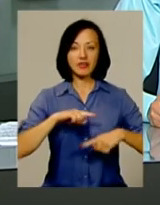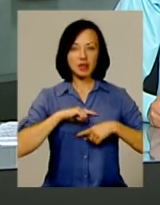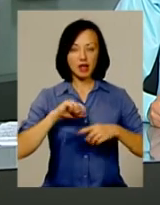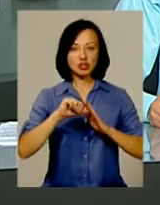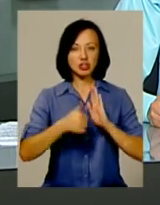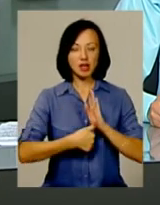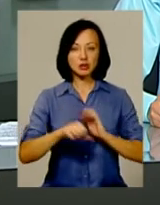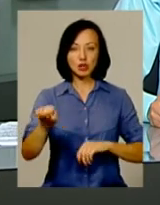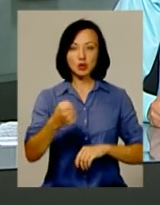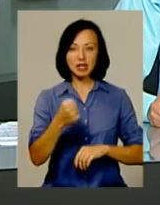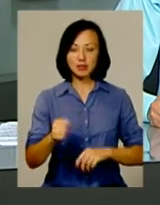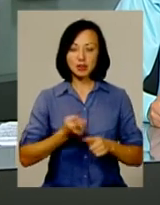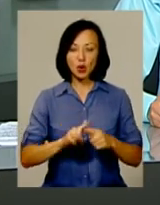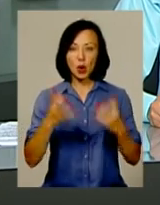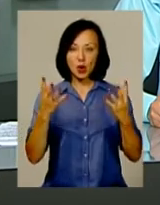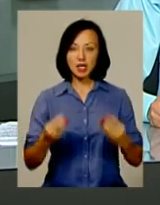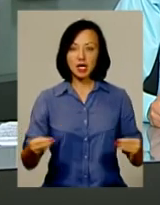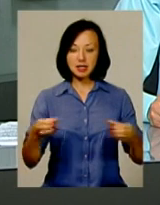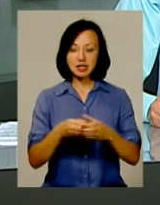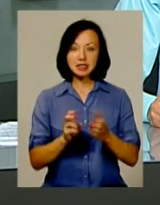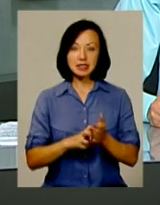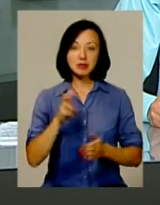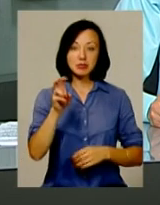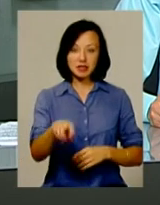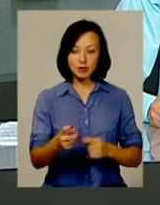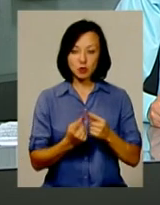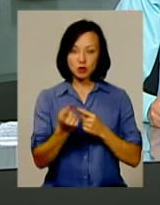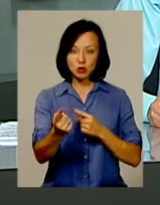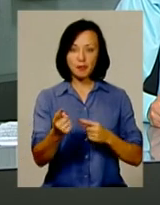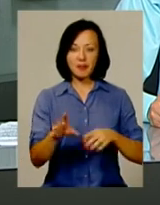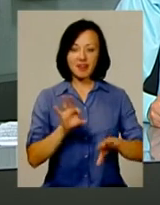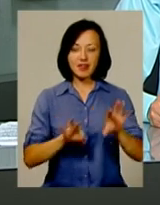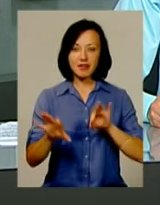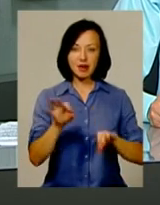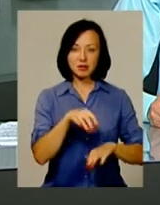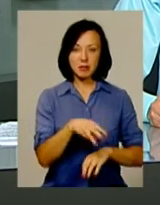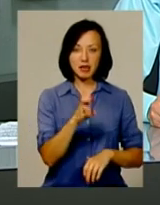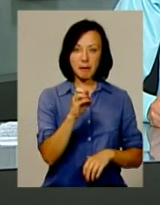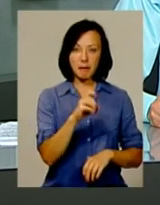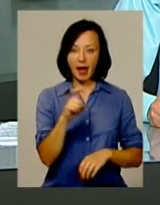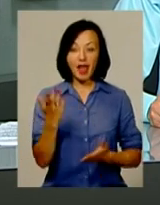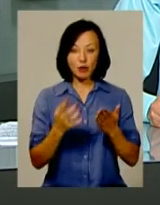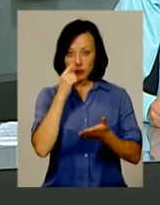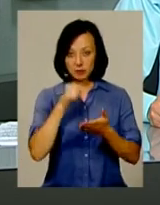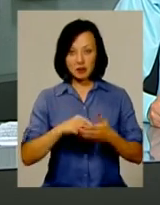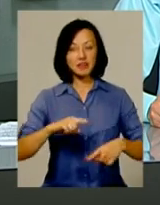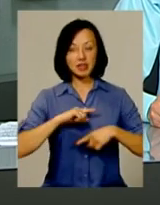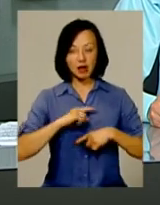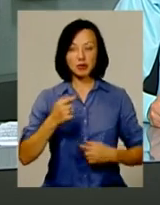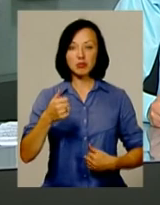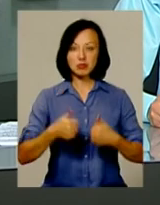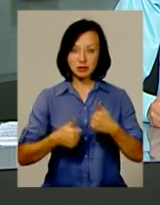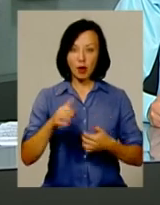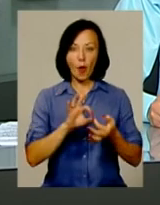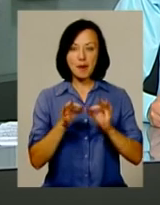16 серпня. Цього ж дня у секторі стрибків у довжину пройде кваліфікацію Марина Бех, якщо дійде до фіналу, то побуреться на